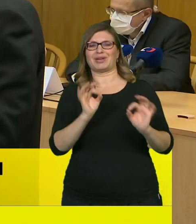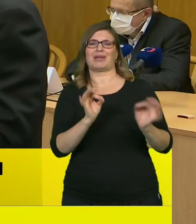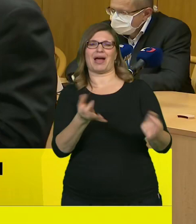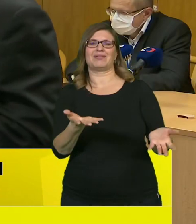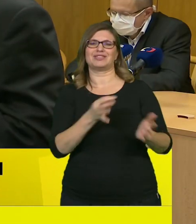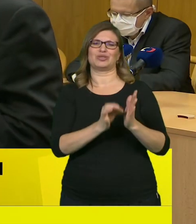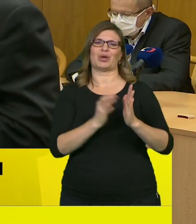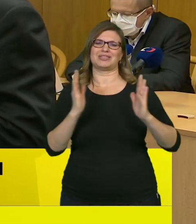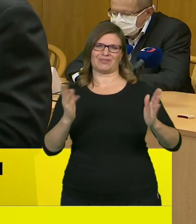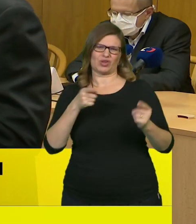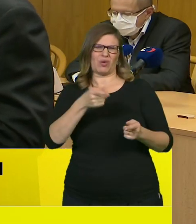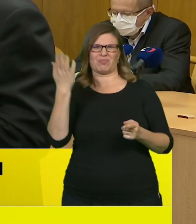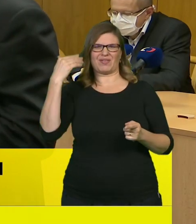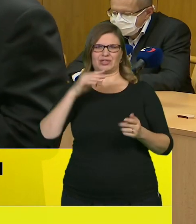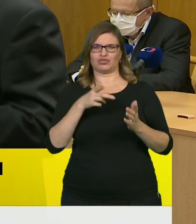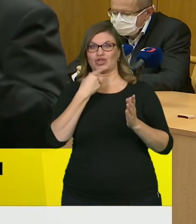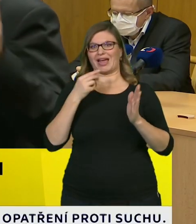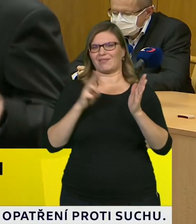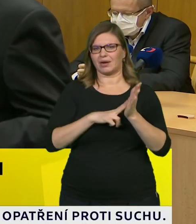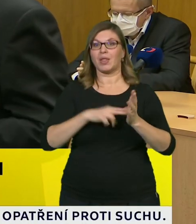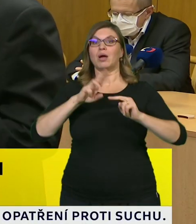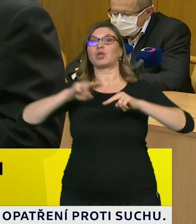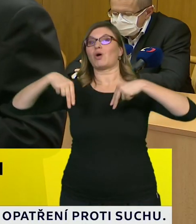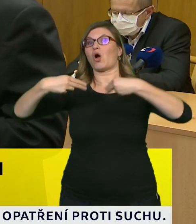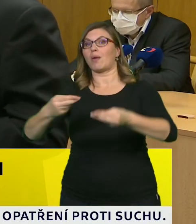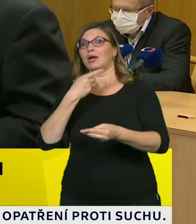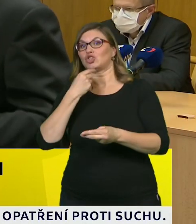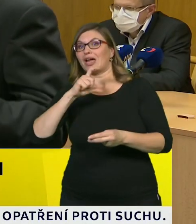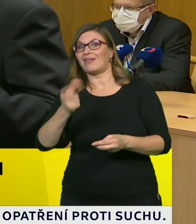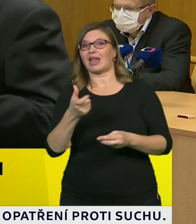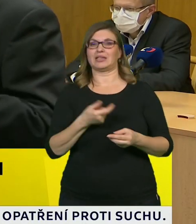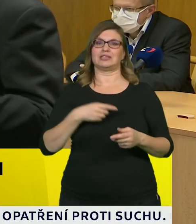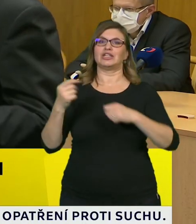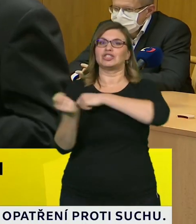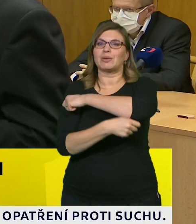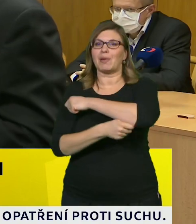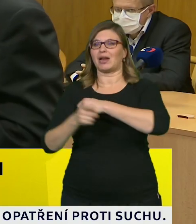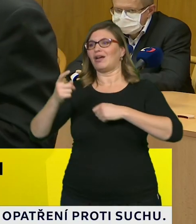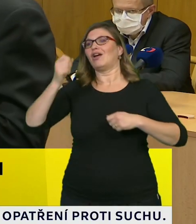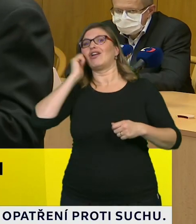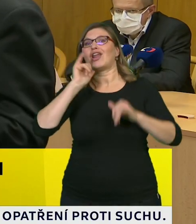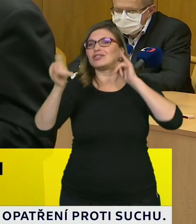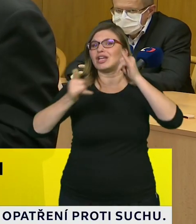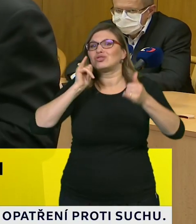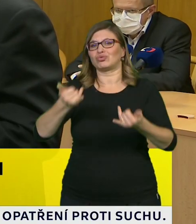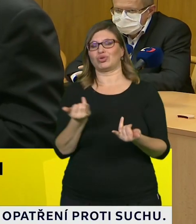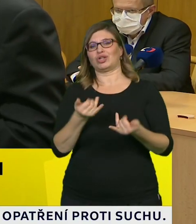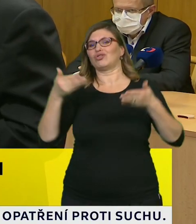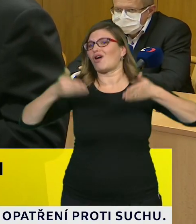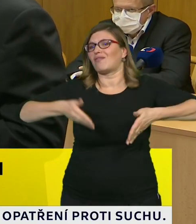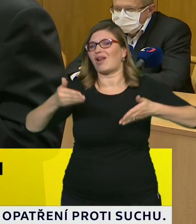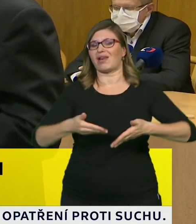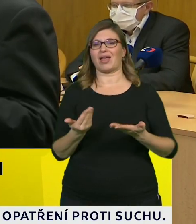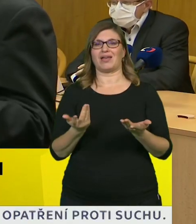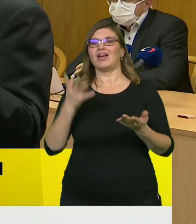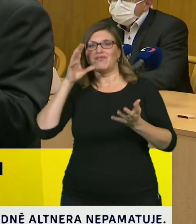Jistě si všichni vzpomeneme na červenec a srpen, kdy většina z nás jezdila na dovolené, vracela se z dovolených a věřili jsme, že všechno bude v pořádku.